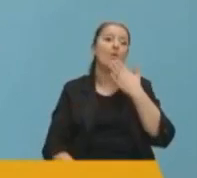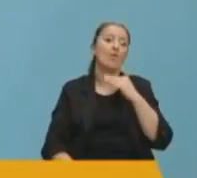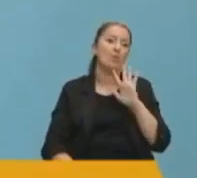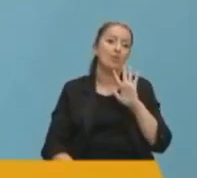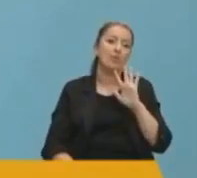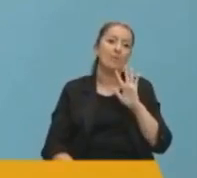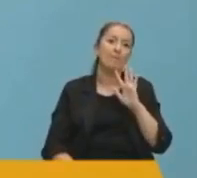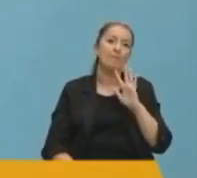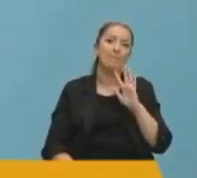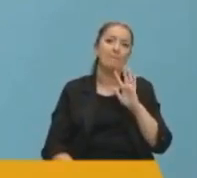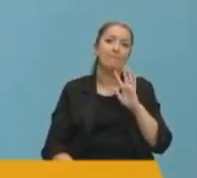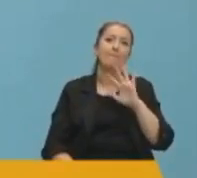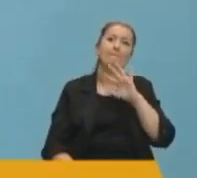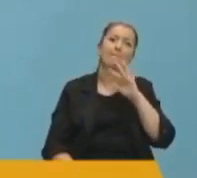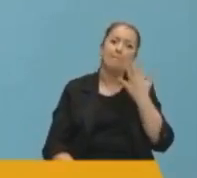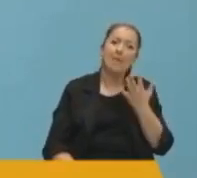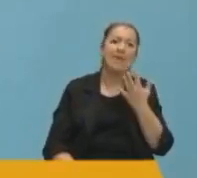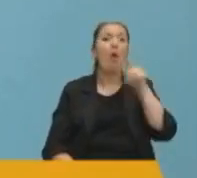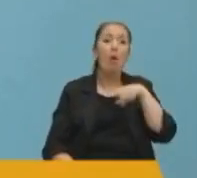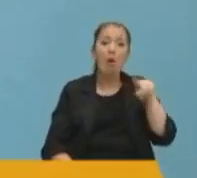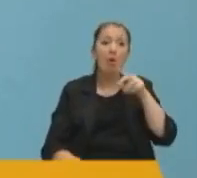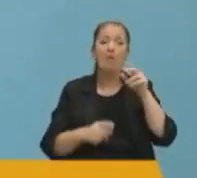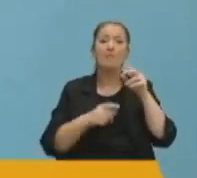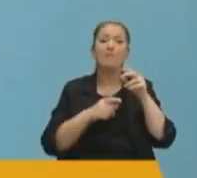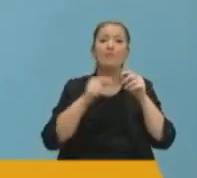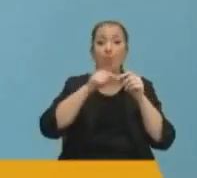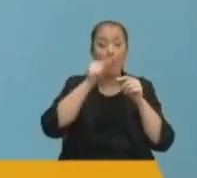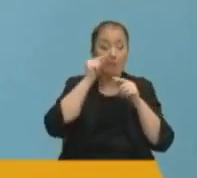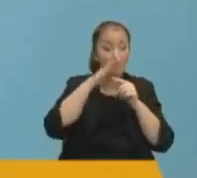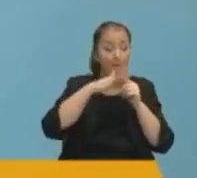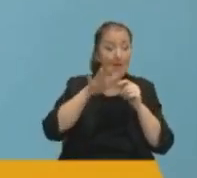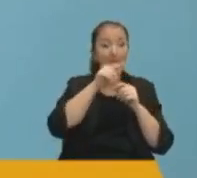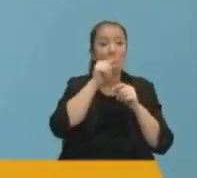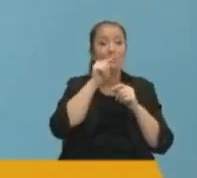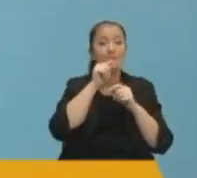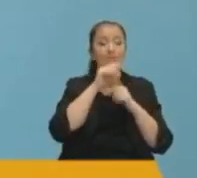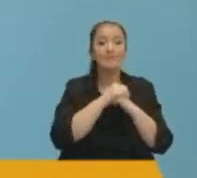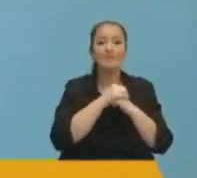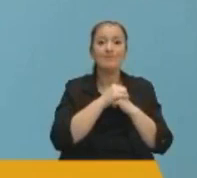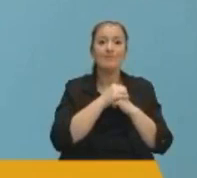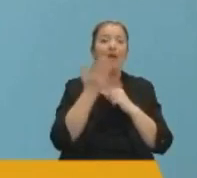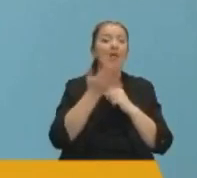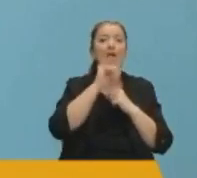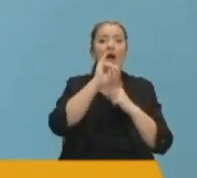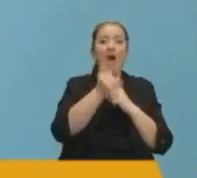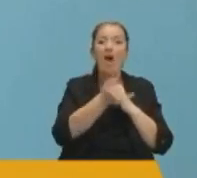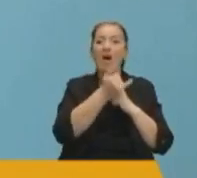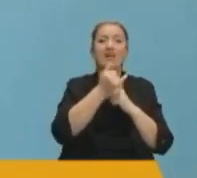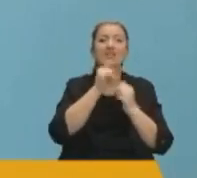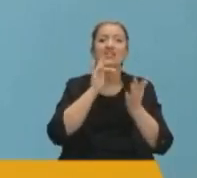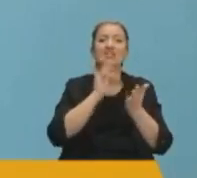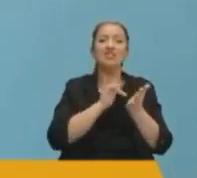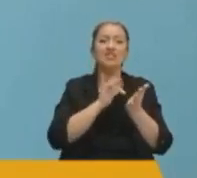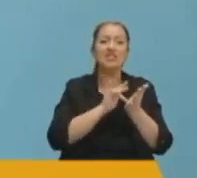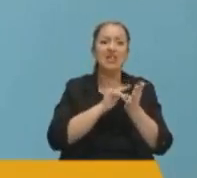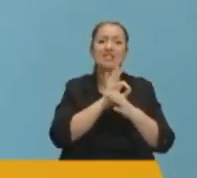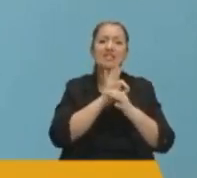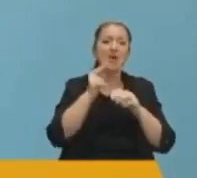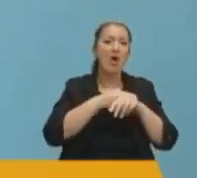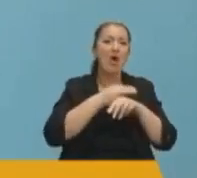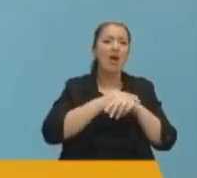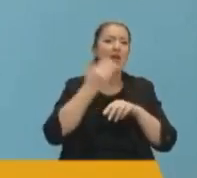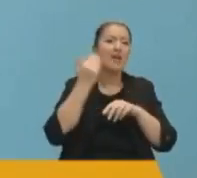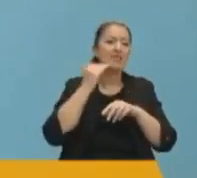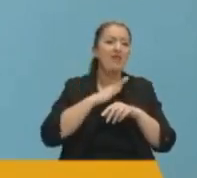Peki istismarcılarla akıbetinden hiç mi ibret almayacağız? Bu milletin bu davranışları en ağır şekilde cezalandırdığı sayısız örnek geçmişte varken